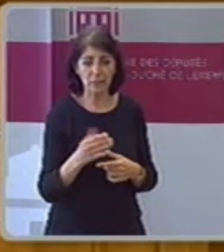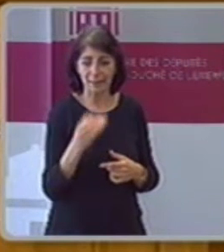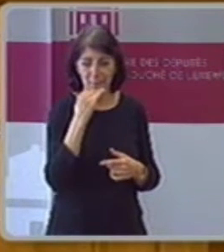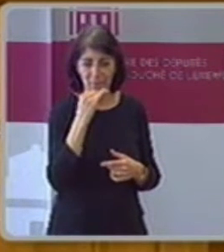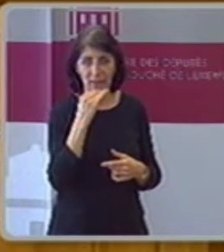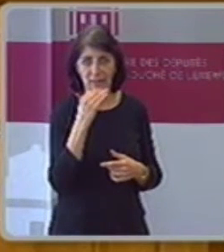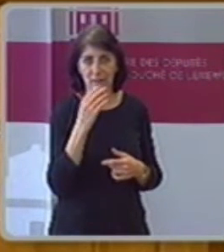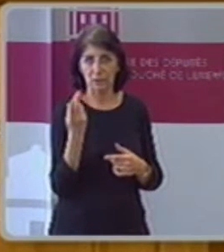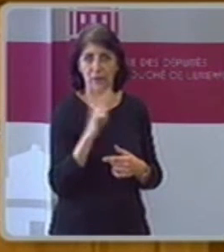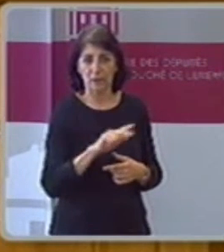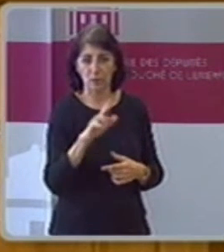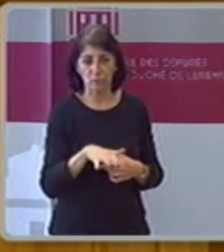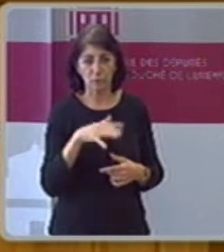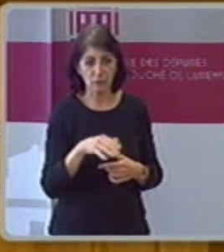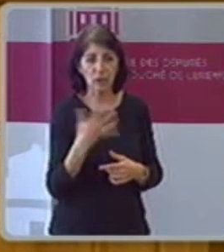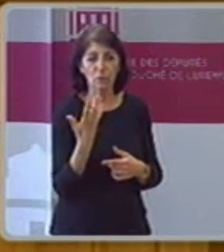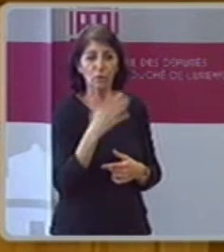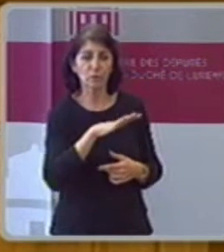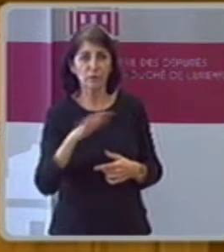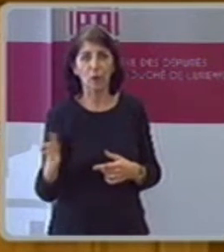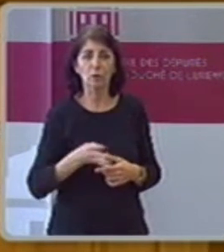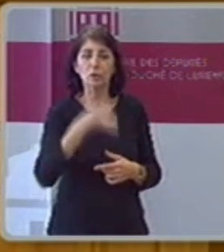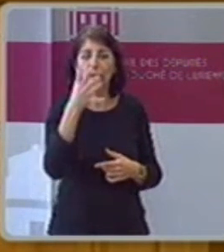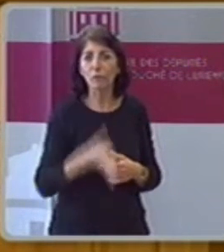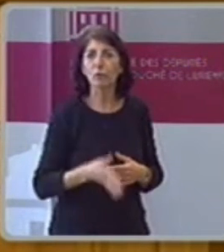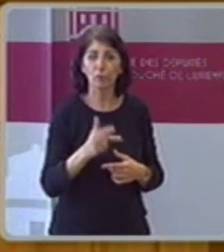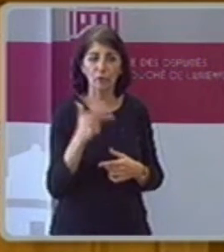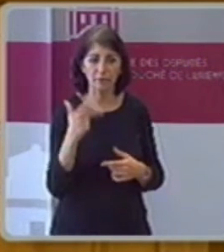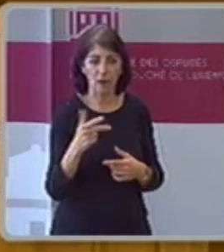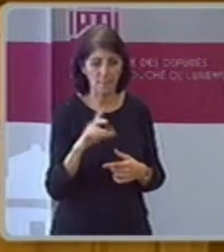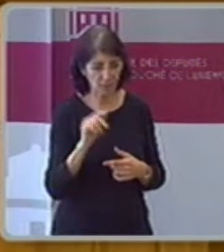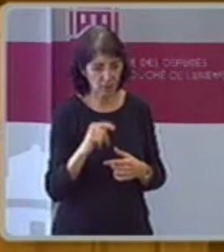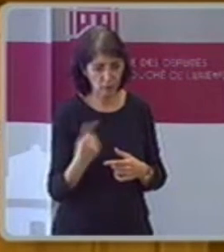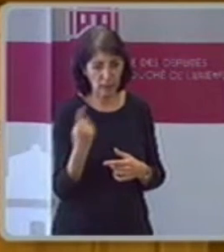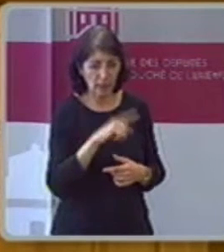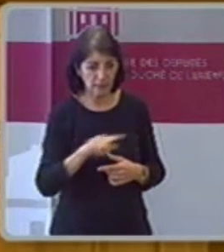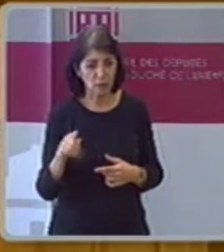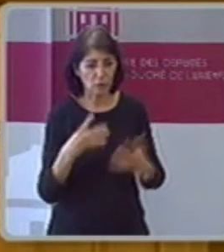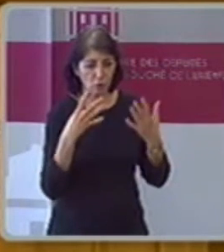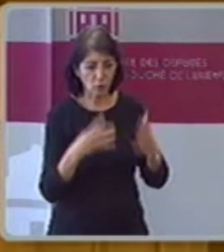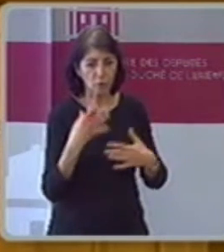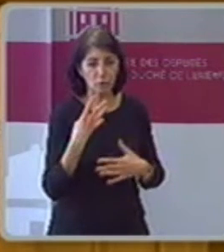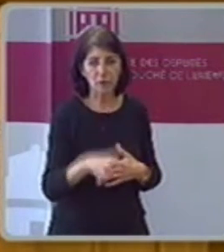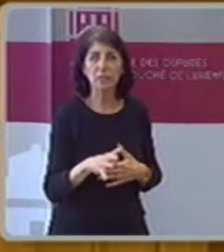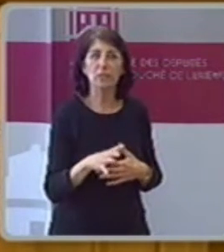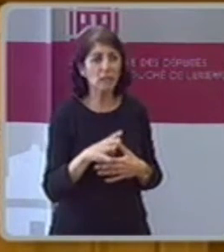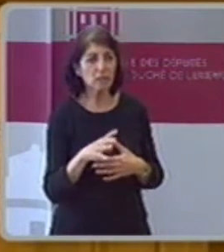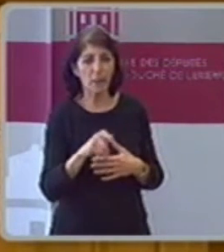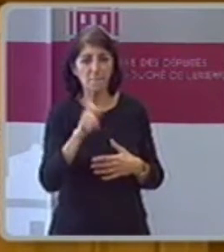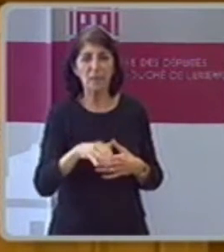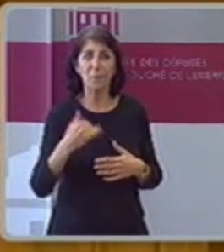Beschäftigungsmaßnahmen. Und der andere Seite sieht der Staatsminister das Schumach am Ganzen